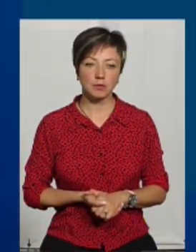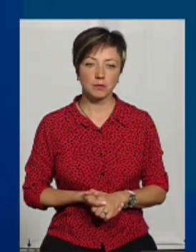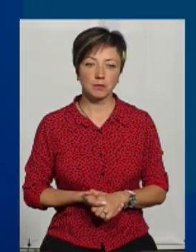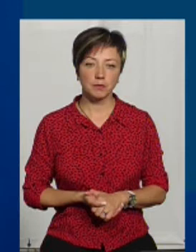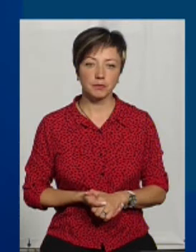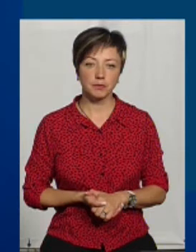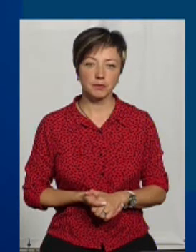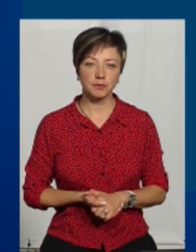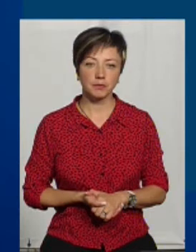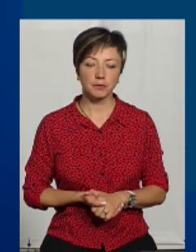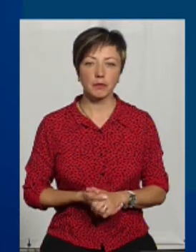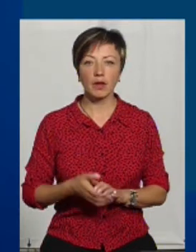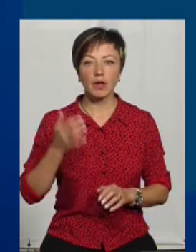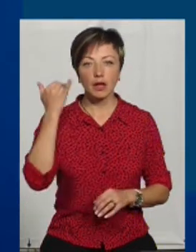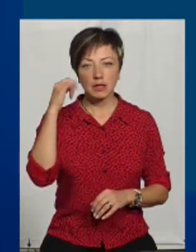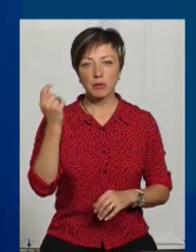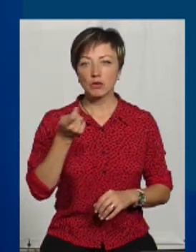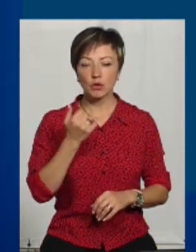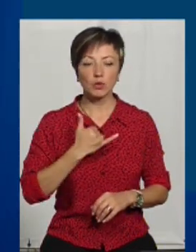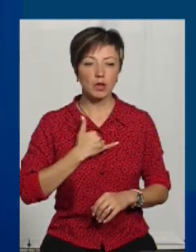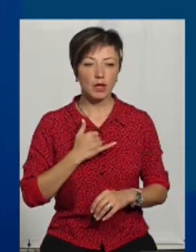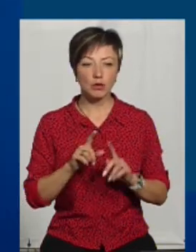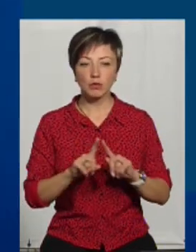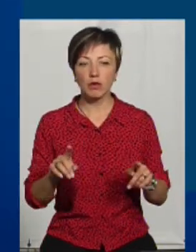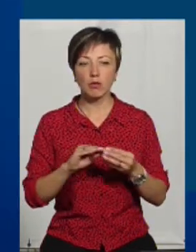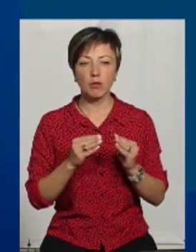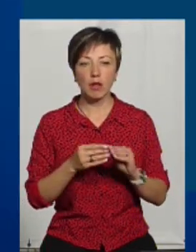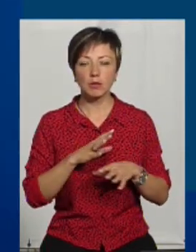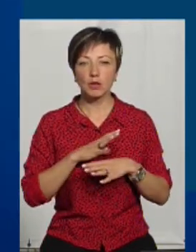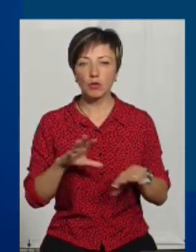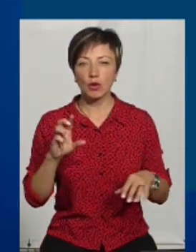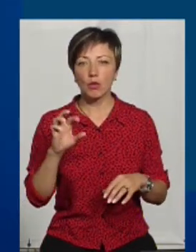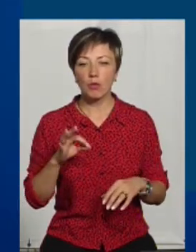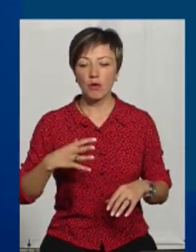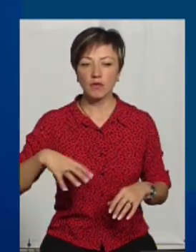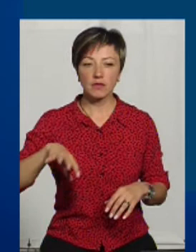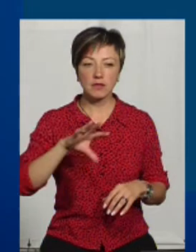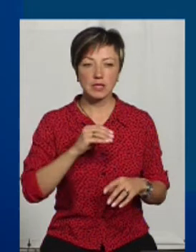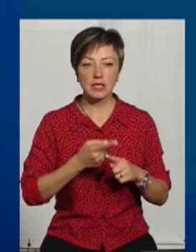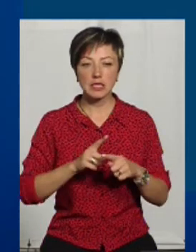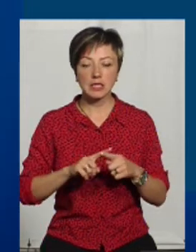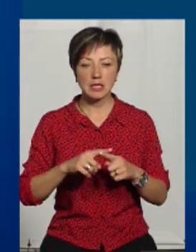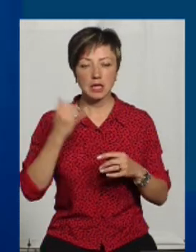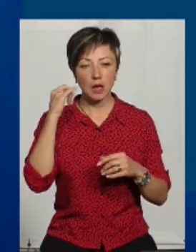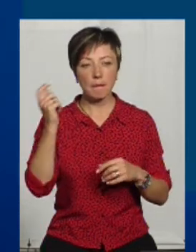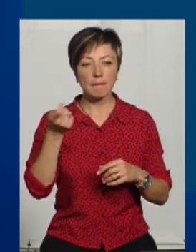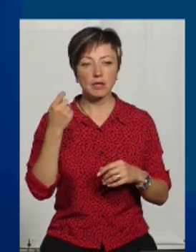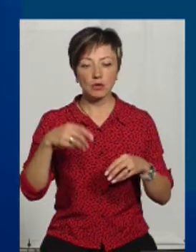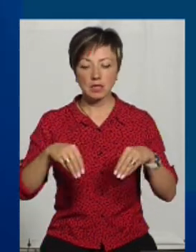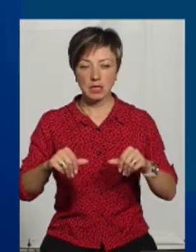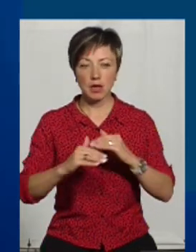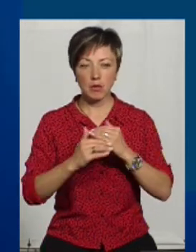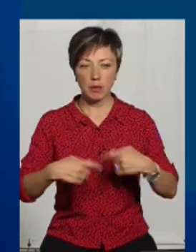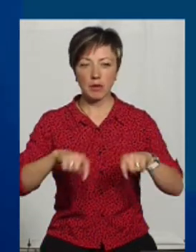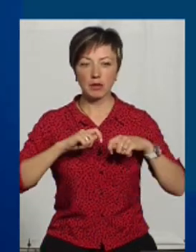З пасовищами у нас особливих проблем не було, тому що ми всі ті пасовища землі, коли нам передавав